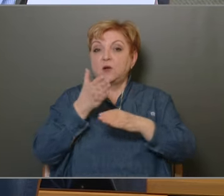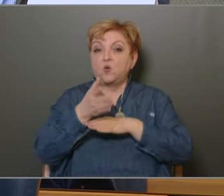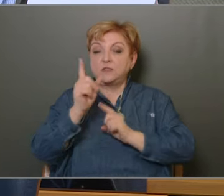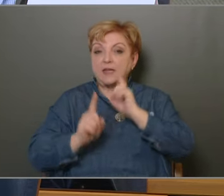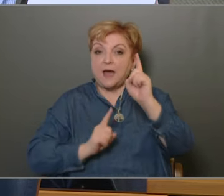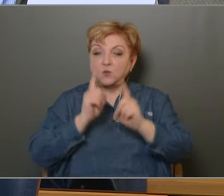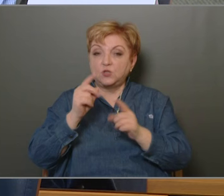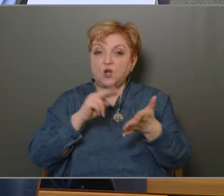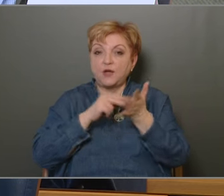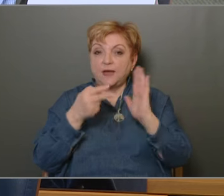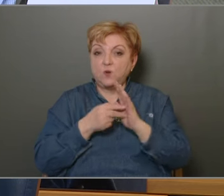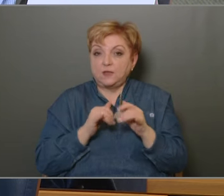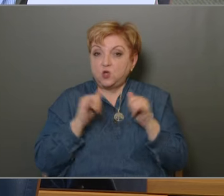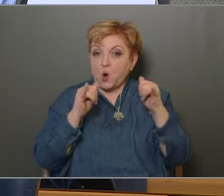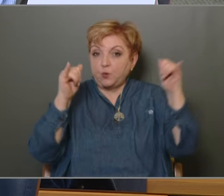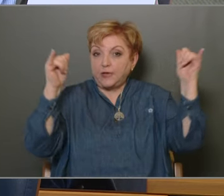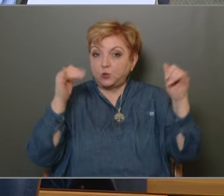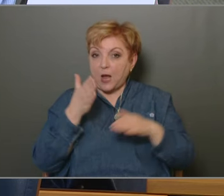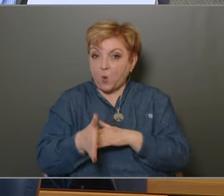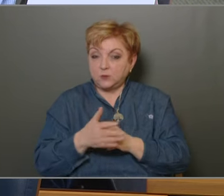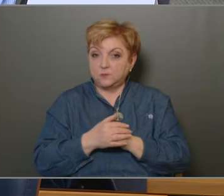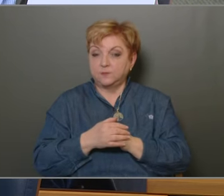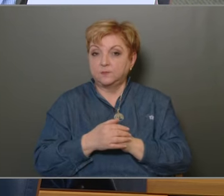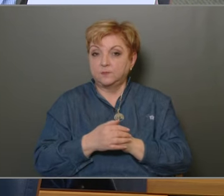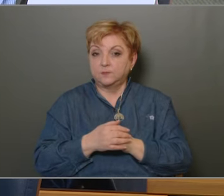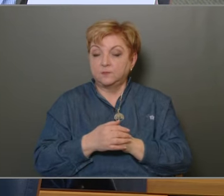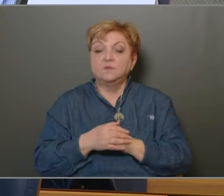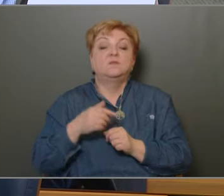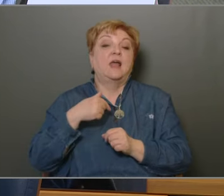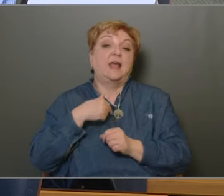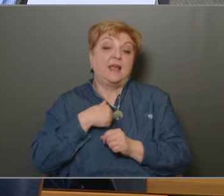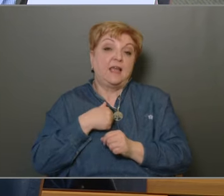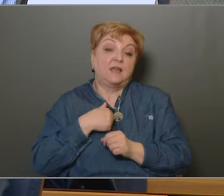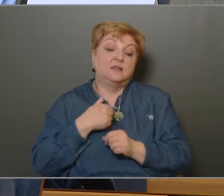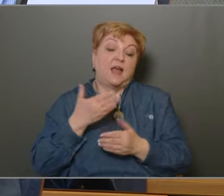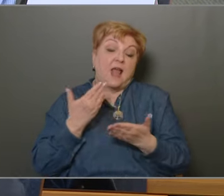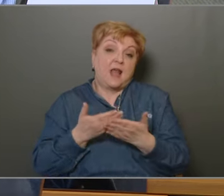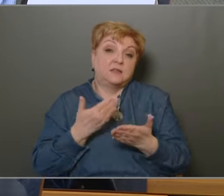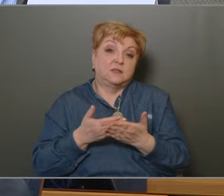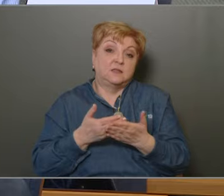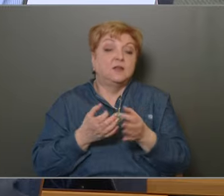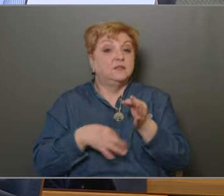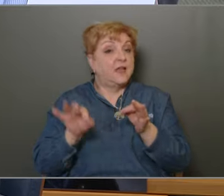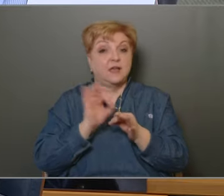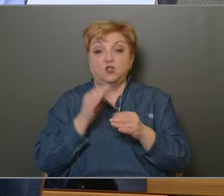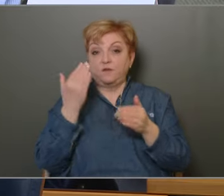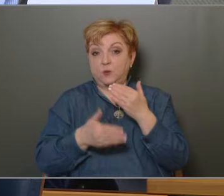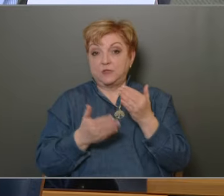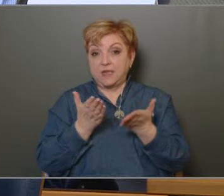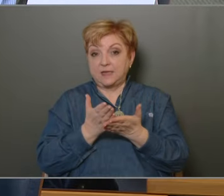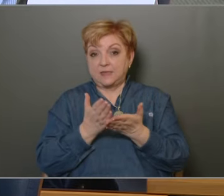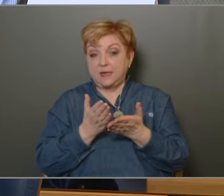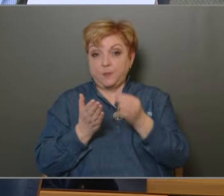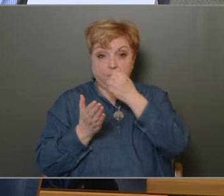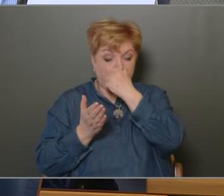hozzá a kerület gyarapodásához. Én ezt persze a teljes, végösszeghez képest most